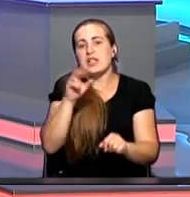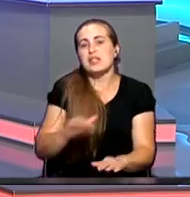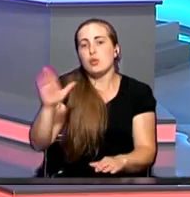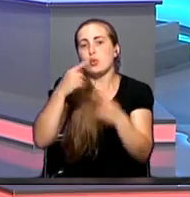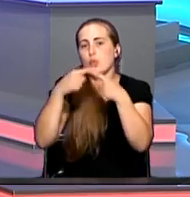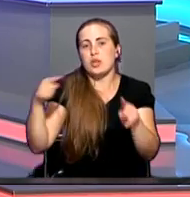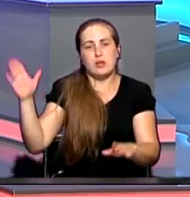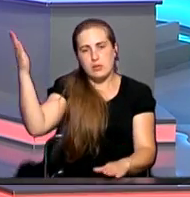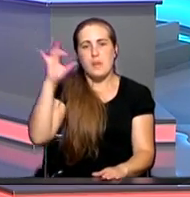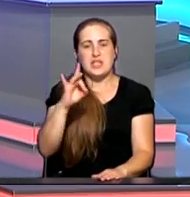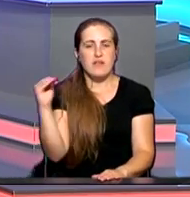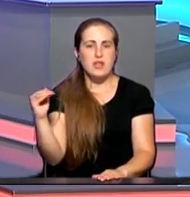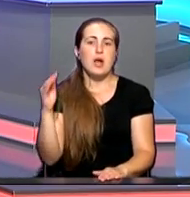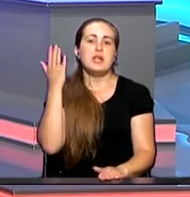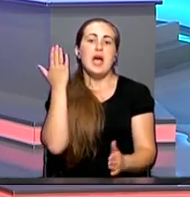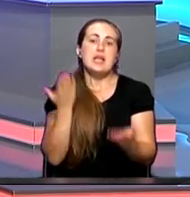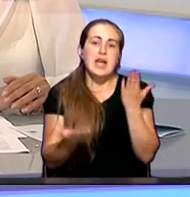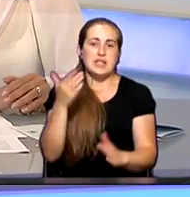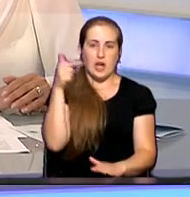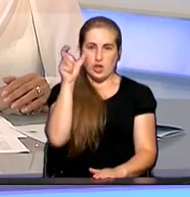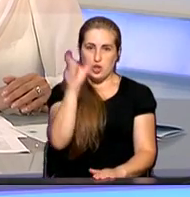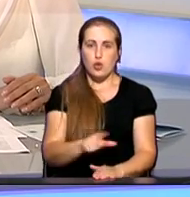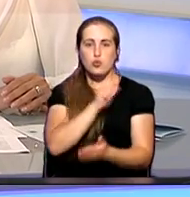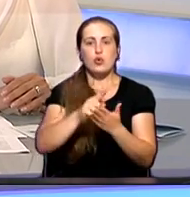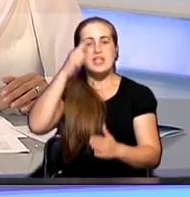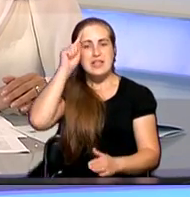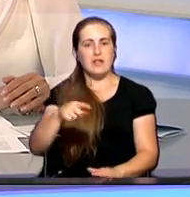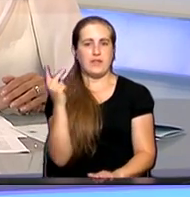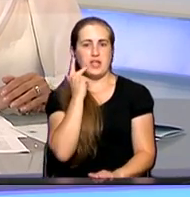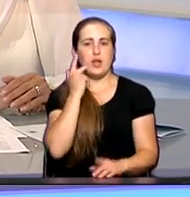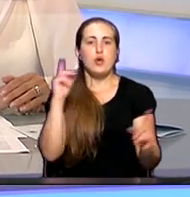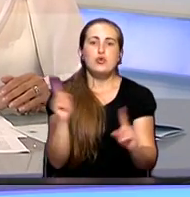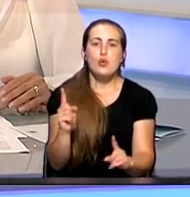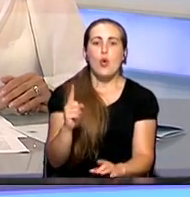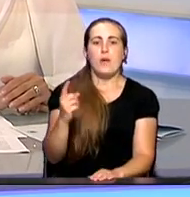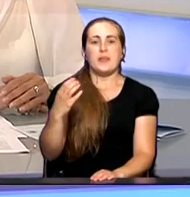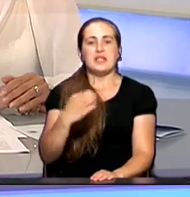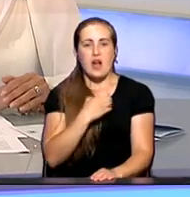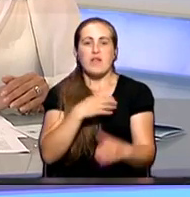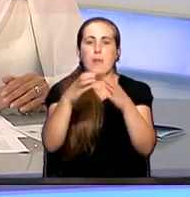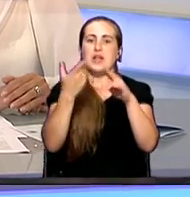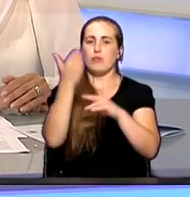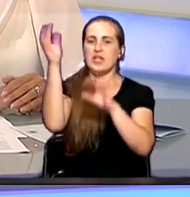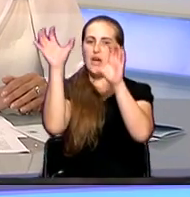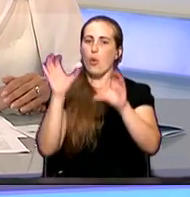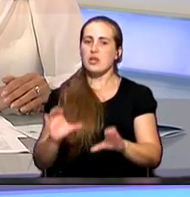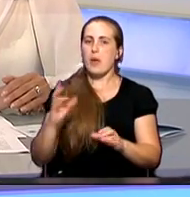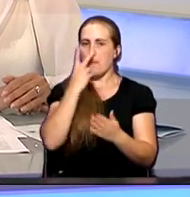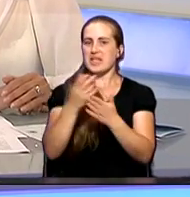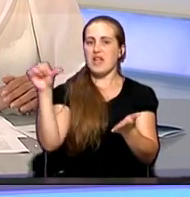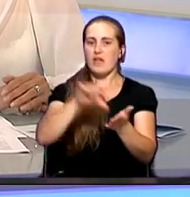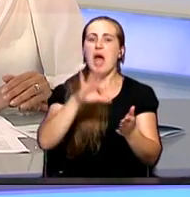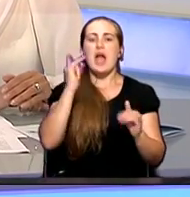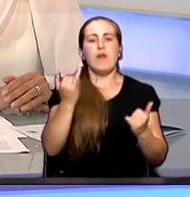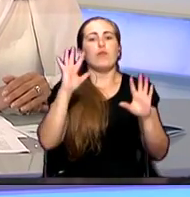субъектов Российской Федерации. То есть если гражданин должен знать всегда, что страховая компания – его законный представитель, и находясь в другом